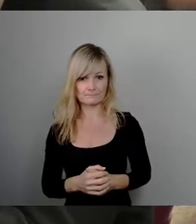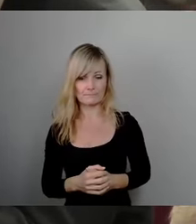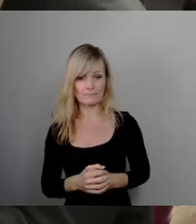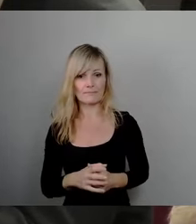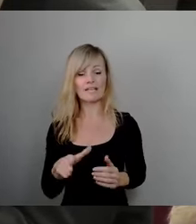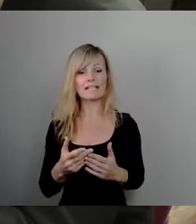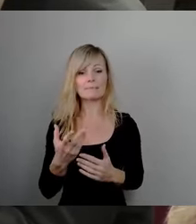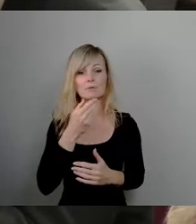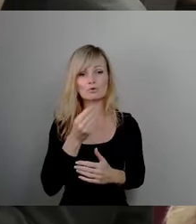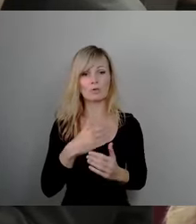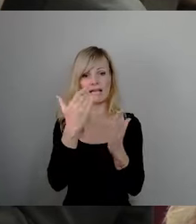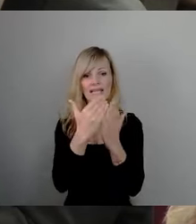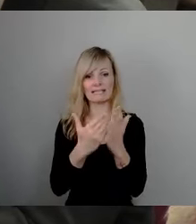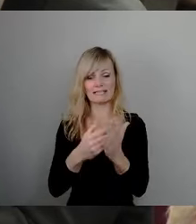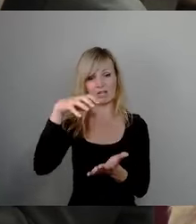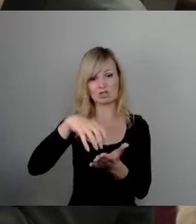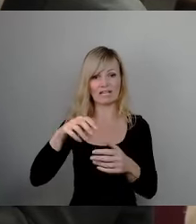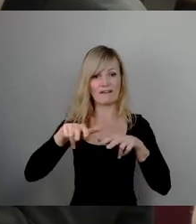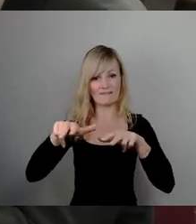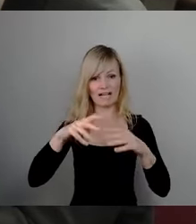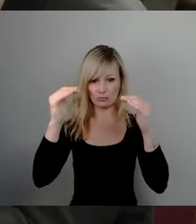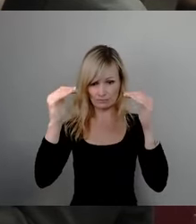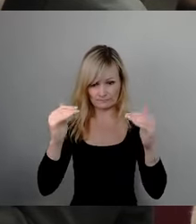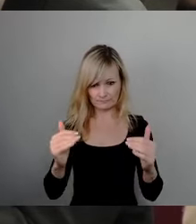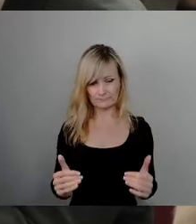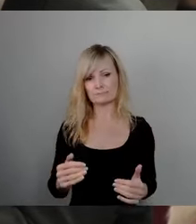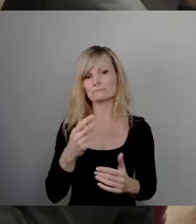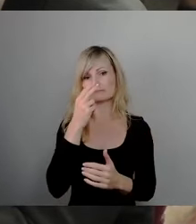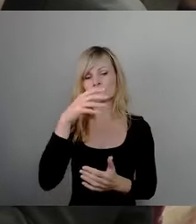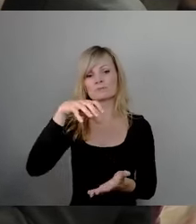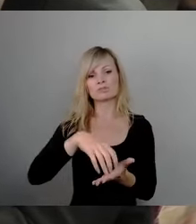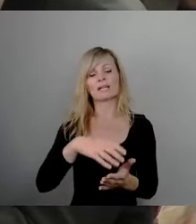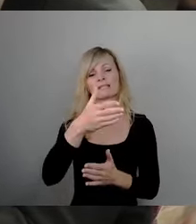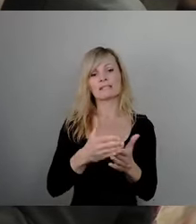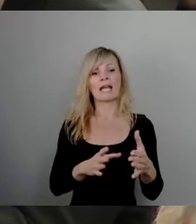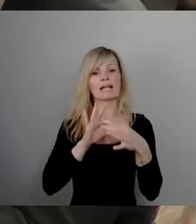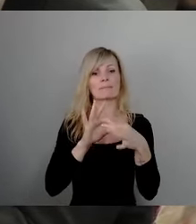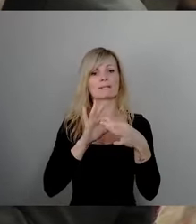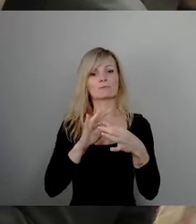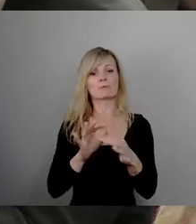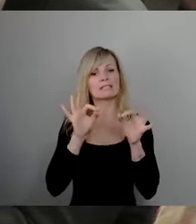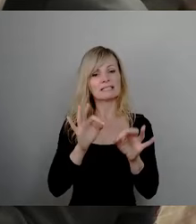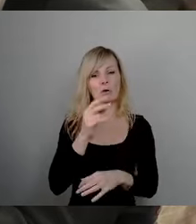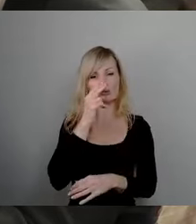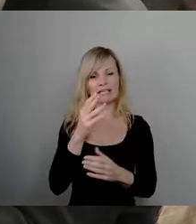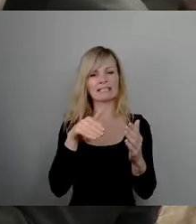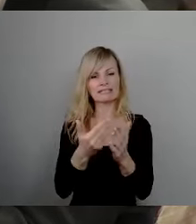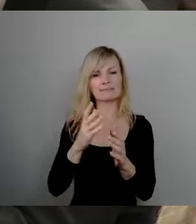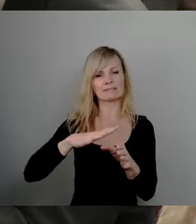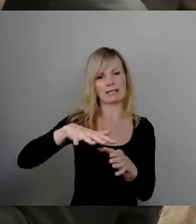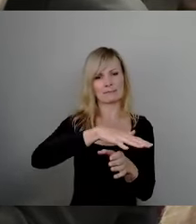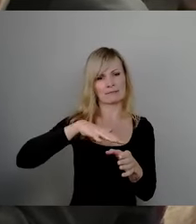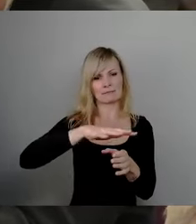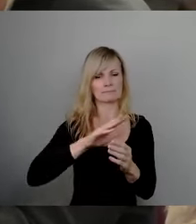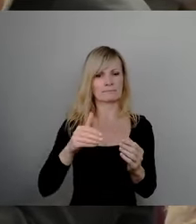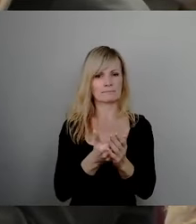Liste der Stadtverwaltung, da kann man sogar stadtteilbezogen sehr genau sehen, dass es Gebiete gibt, nehmen wir mal zum Beispiel